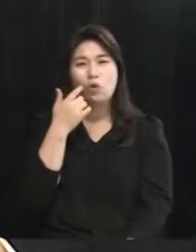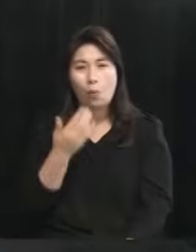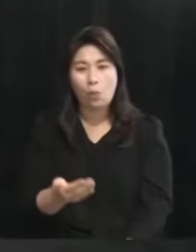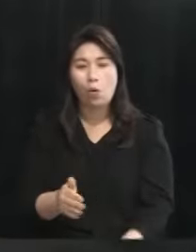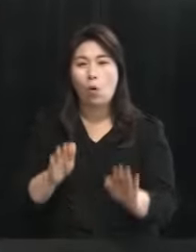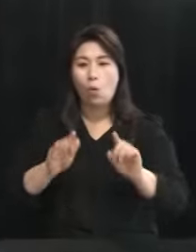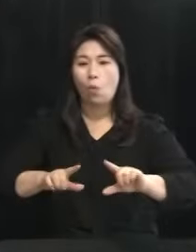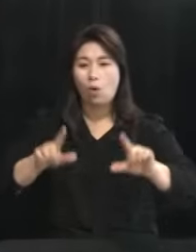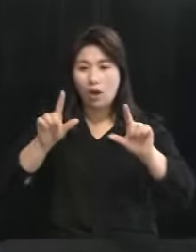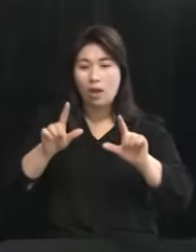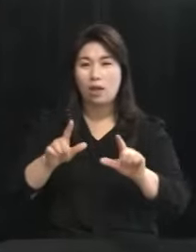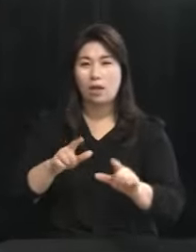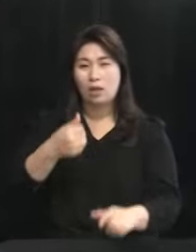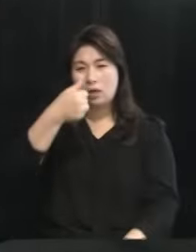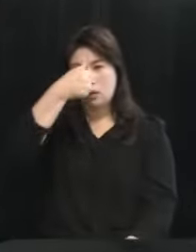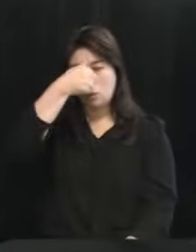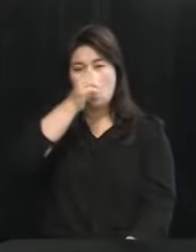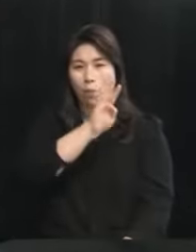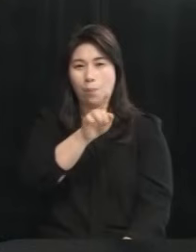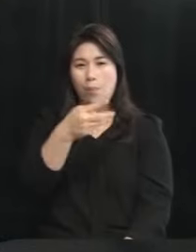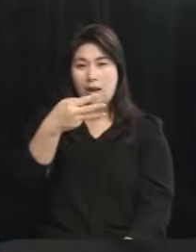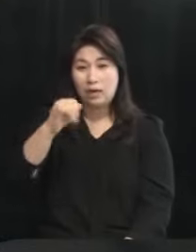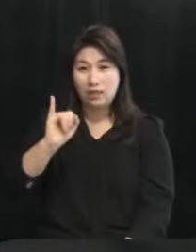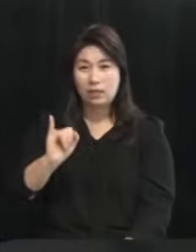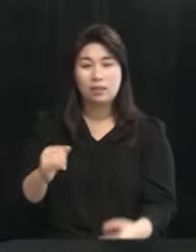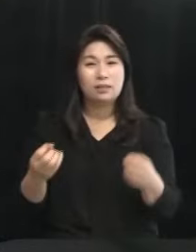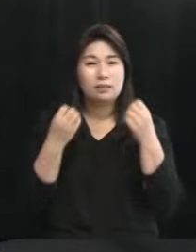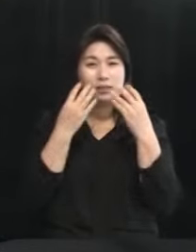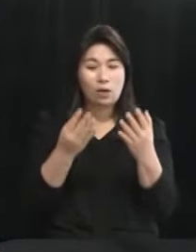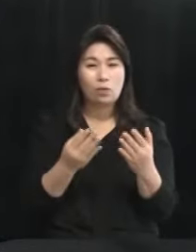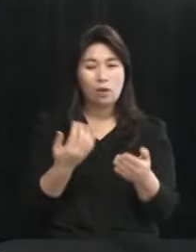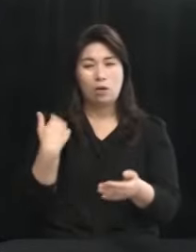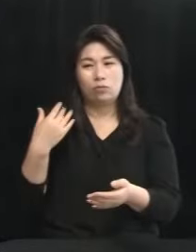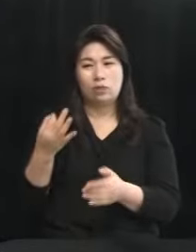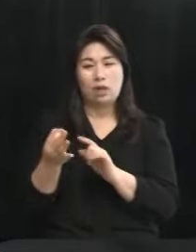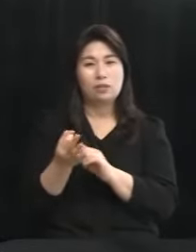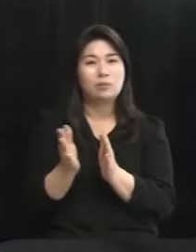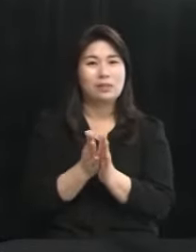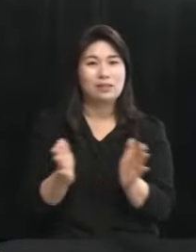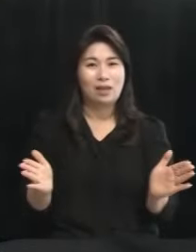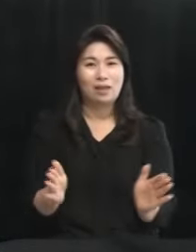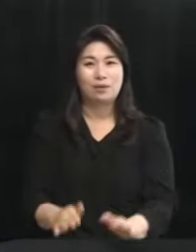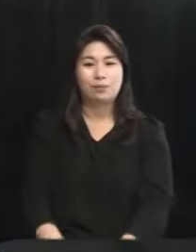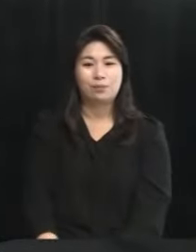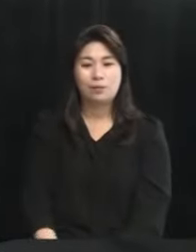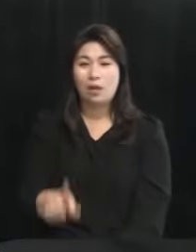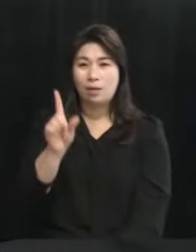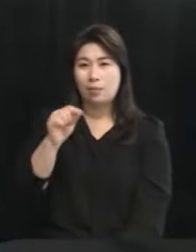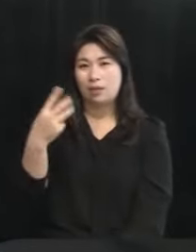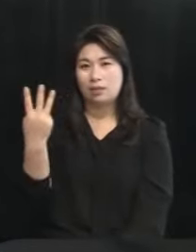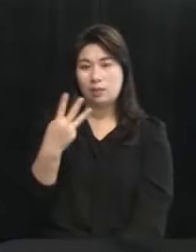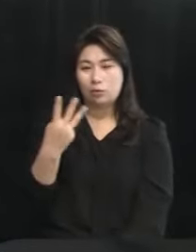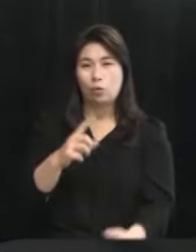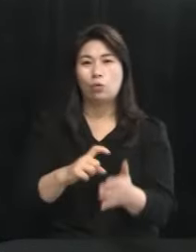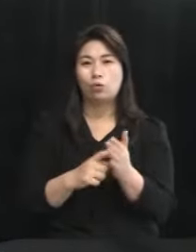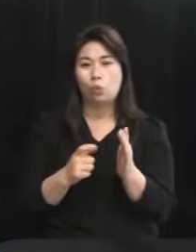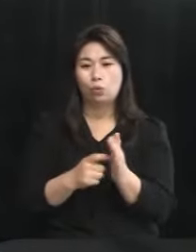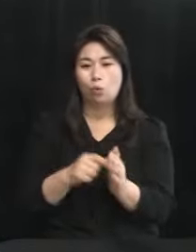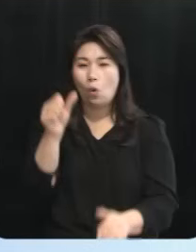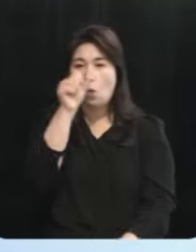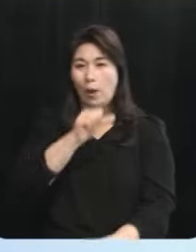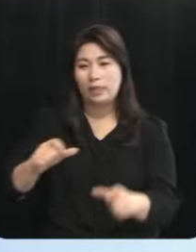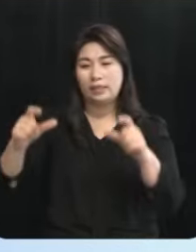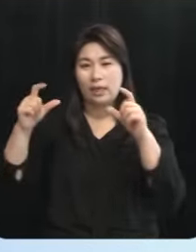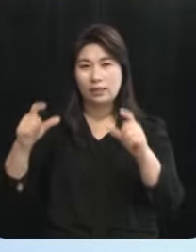초에 인도네시아 발리가 새롭게 분담금을 도입을 했습니다 1만 3천 원 정도고요 아시아